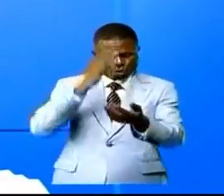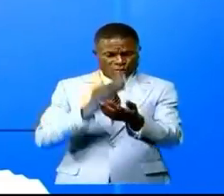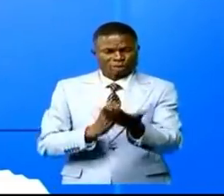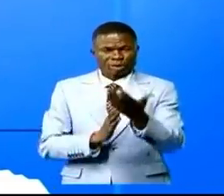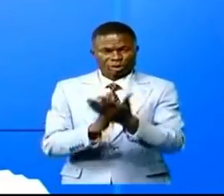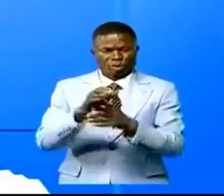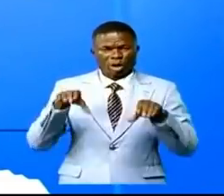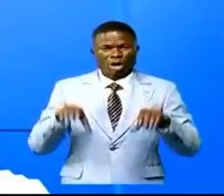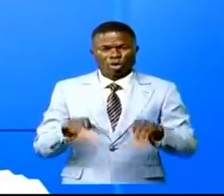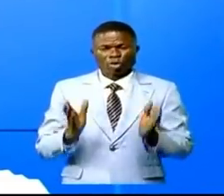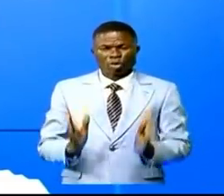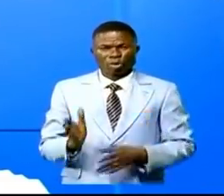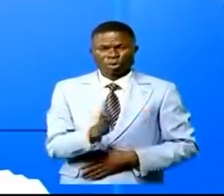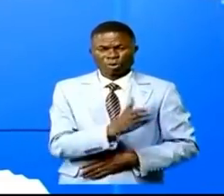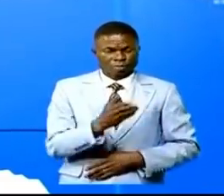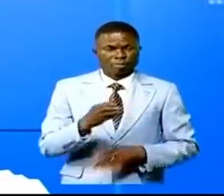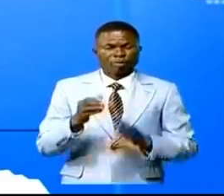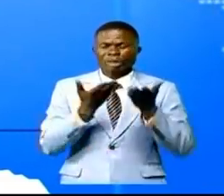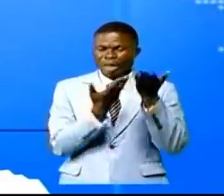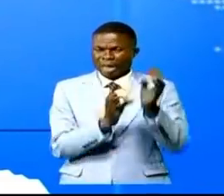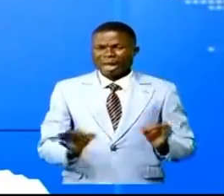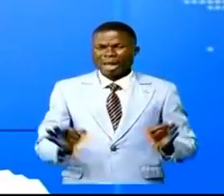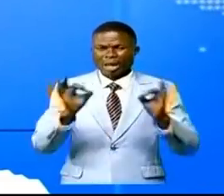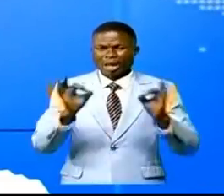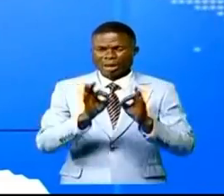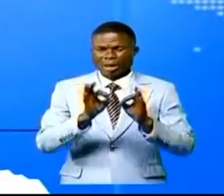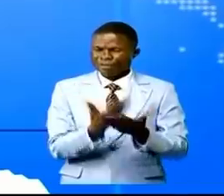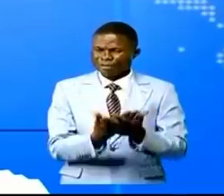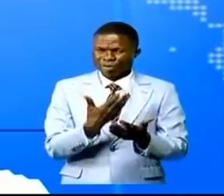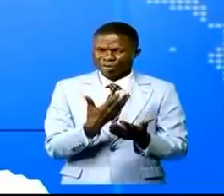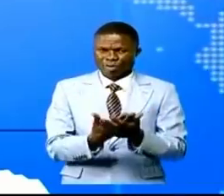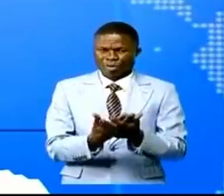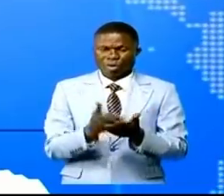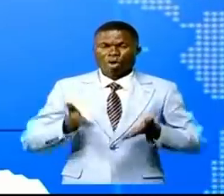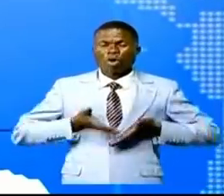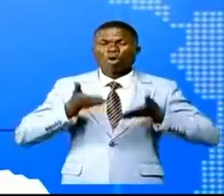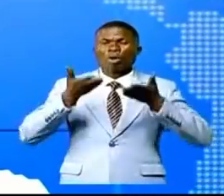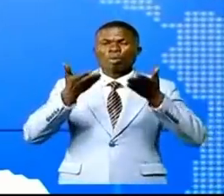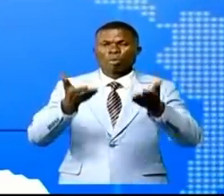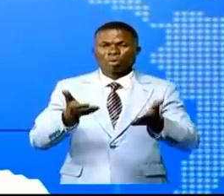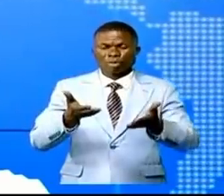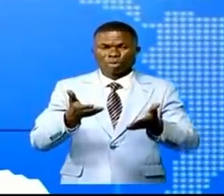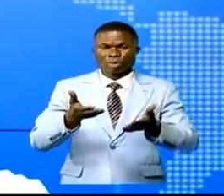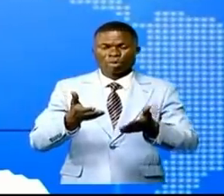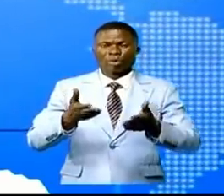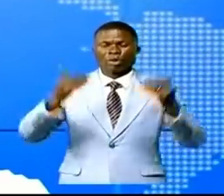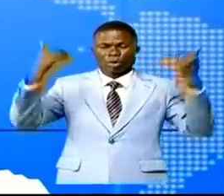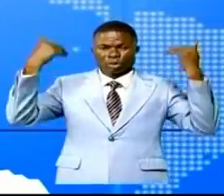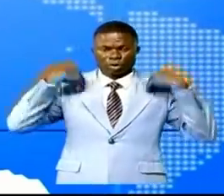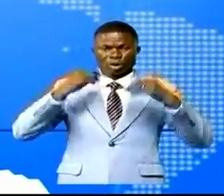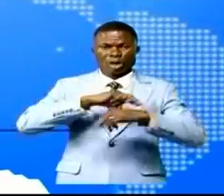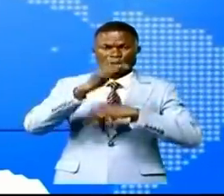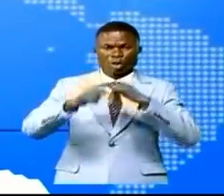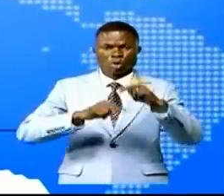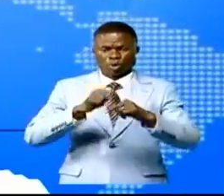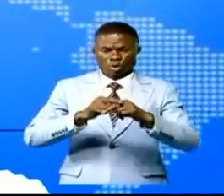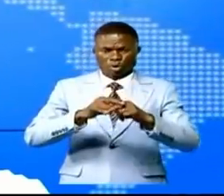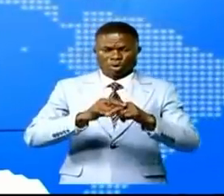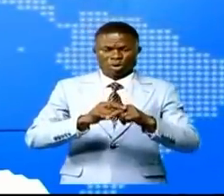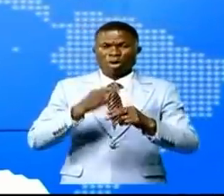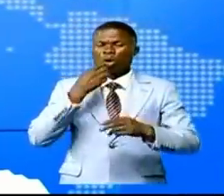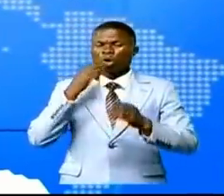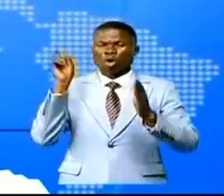pays. Vu la nécessité et l'urgence sur proposition du Chancelier des ordres nationaux ordonne,